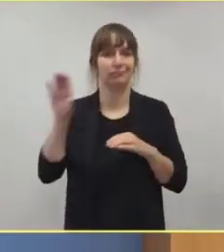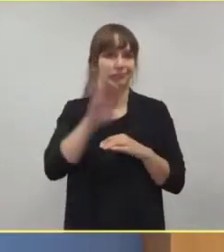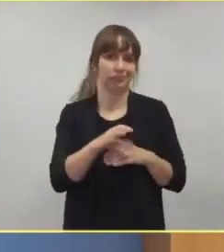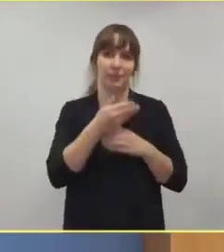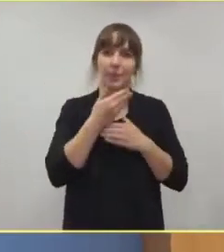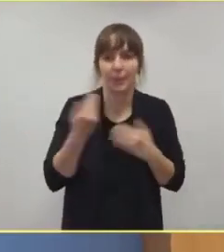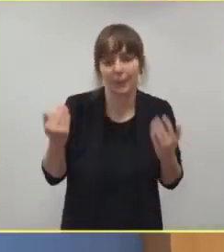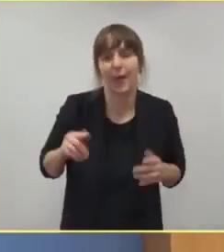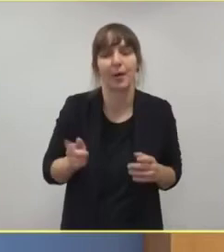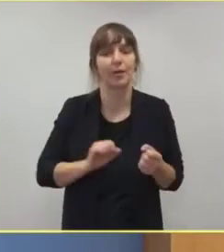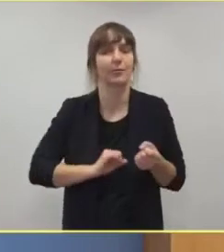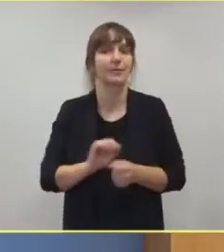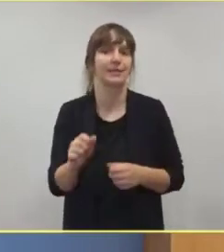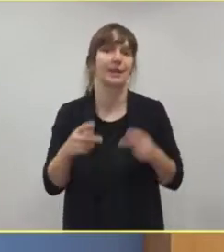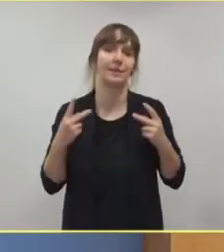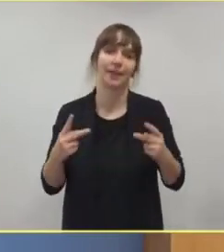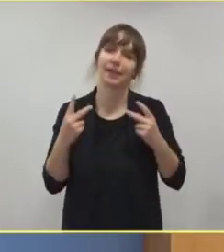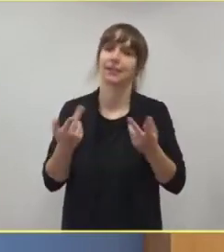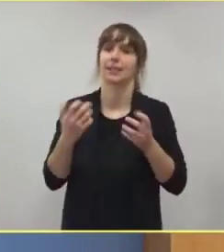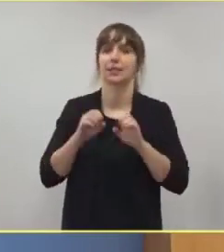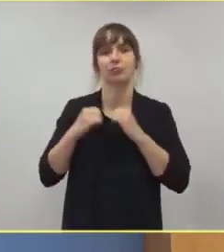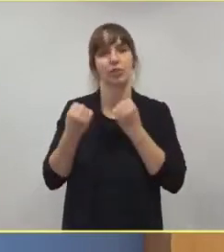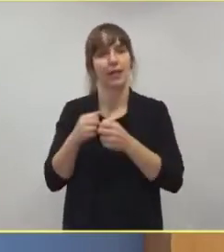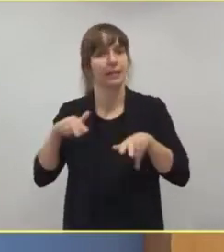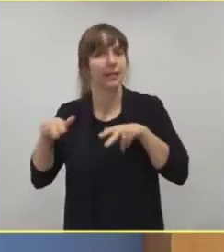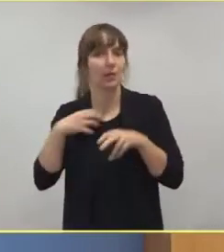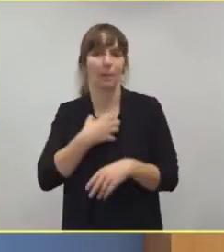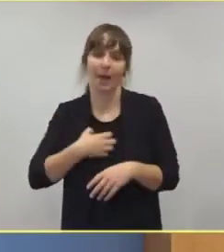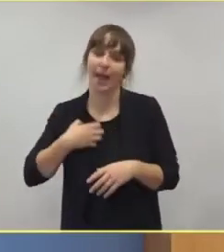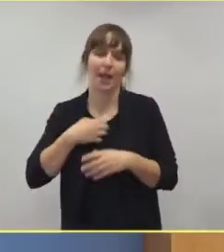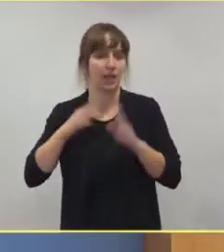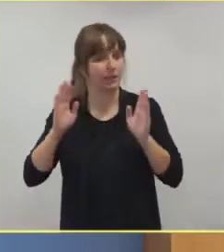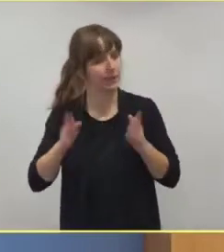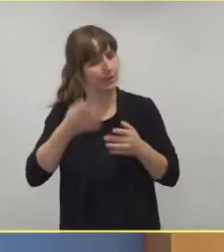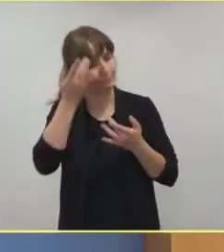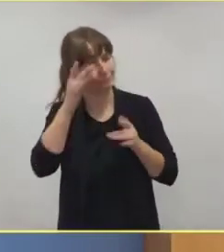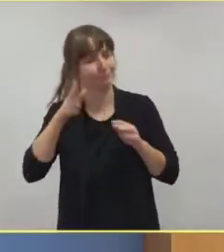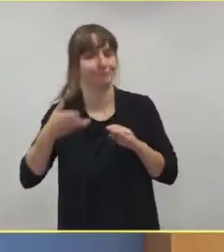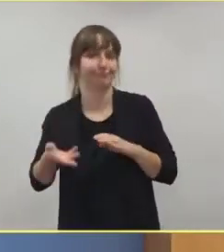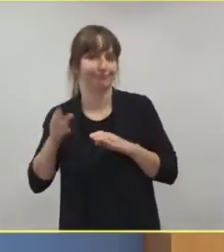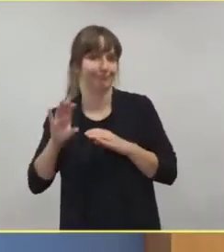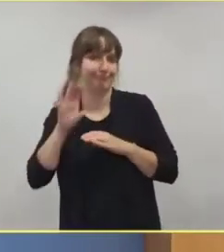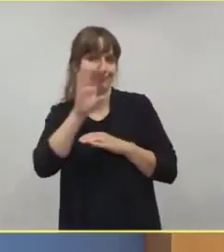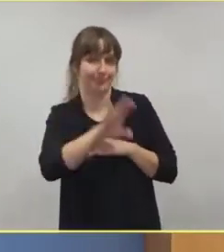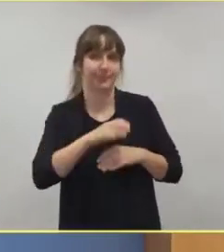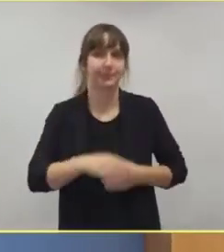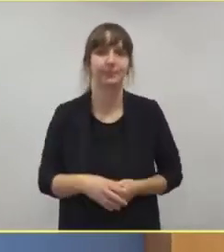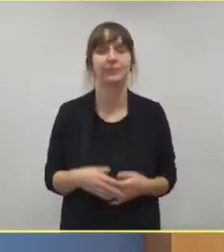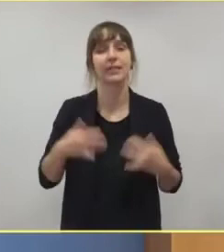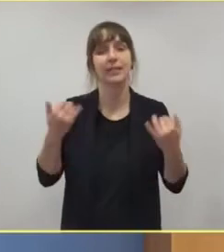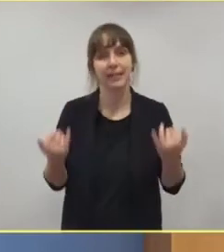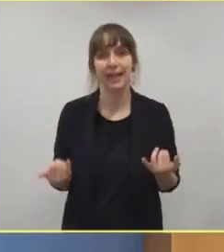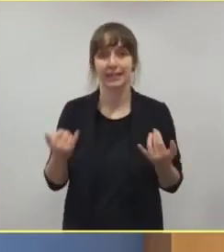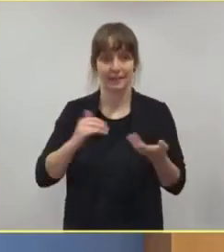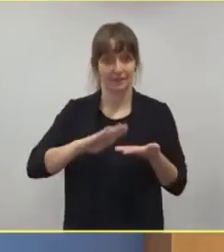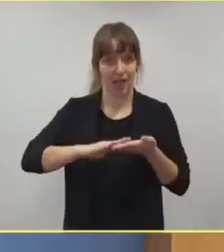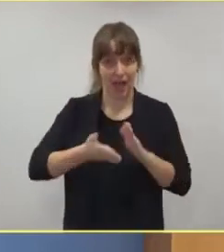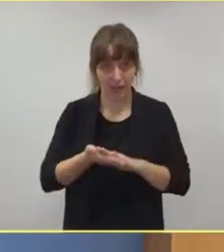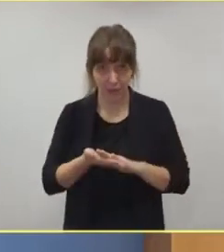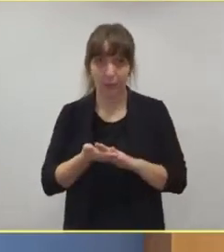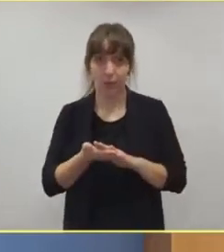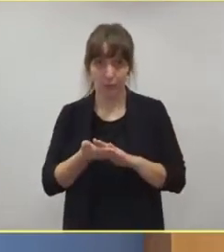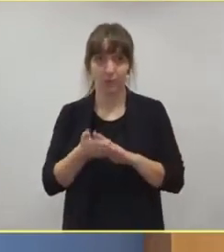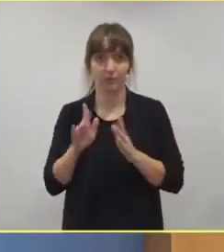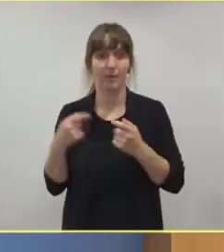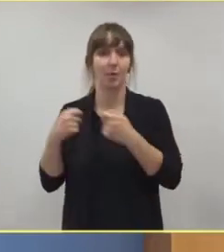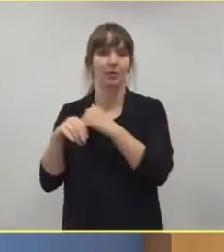auch seitens der Staatsregierung in Bayern. Die Verhandlung ist jetzt quasi auf die lokale Ebene verlegt worden. Das heißt,